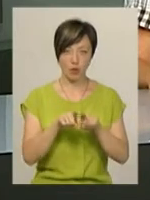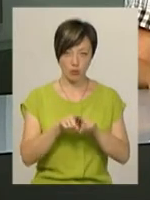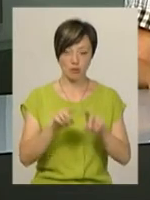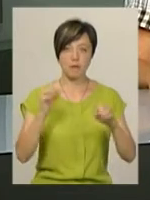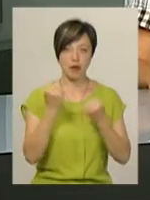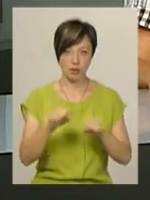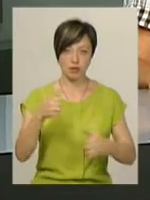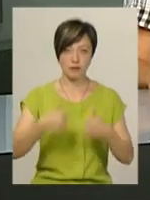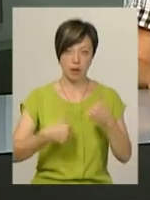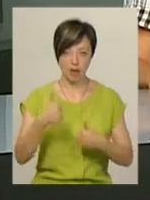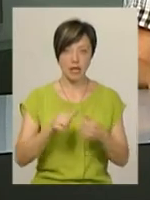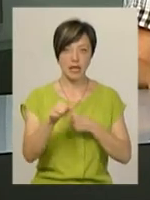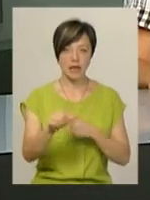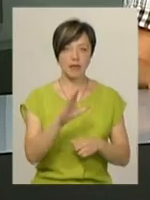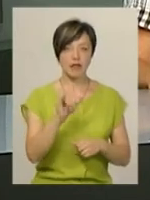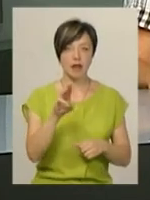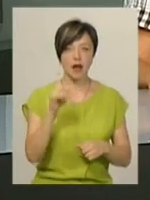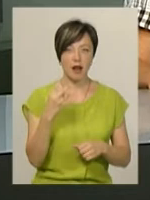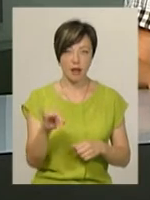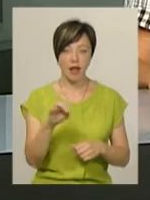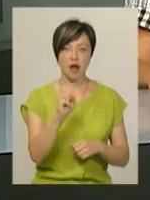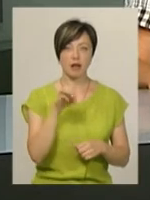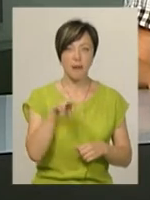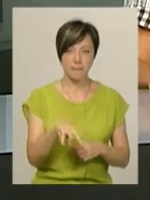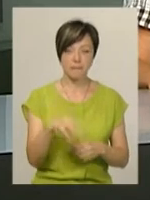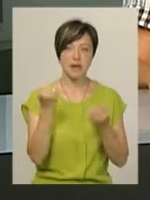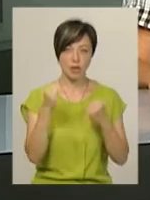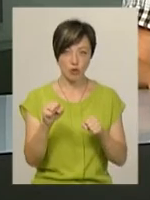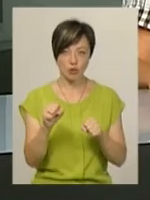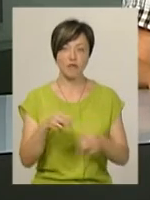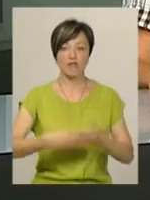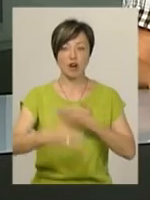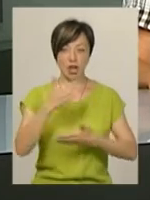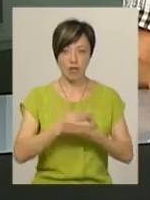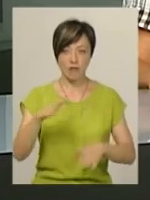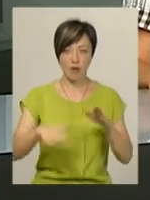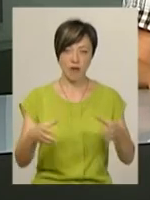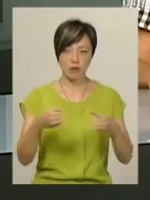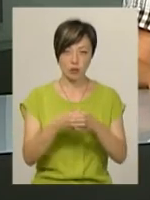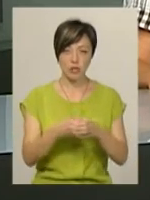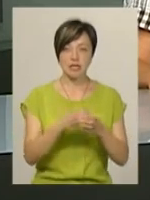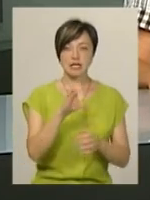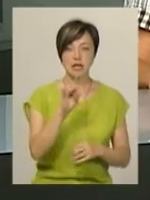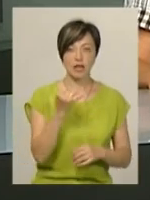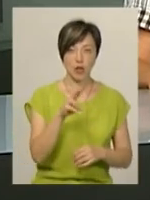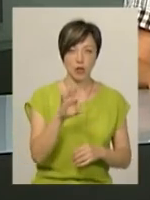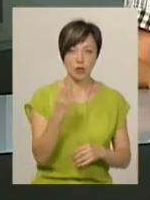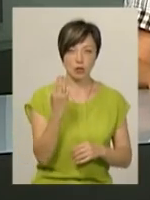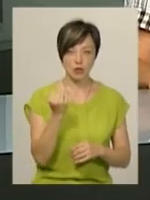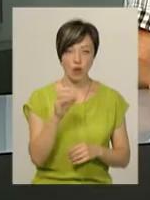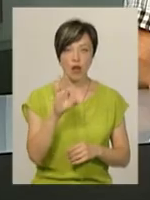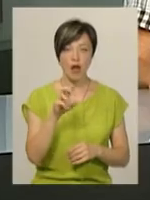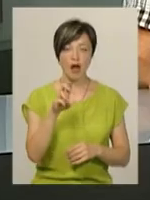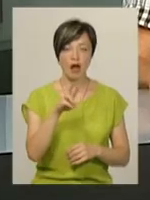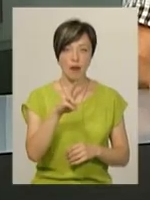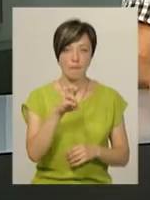переможцем змагань. Крім Віталія Варнацького та Артема Тарасюка, переможцями врешті вагових категорій стали Сергій Лошак та Олег